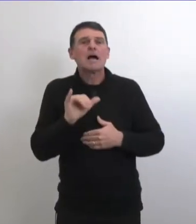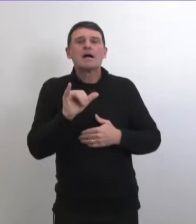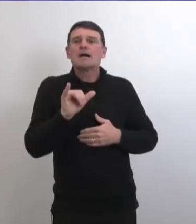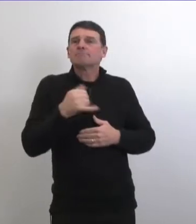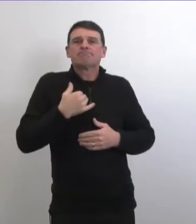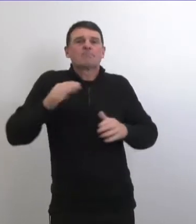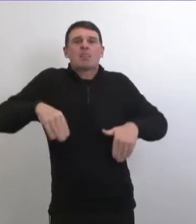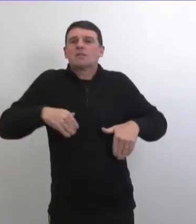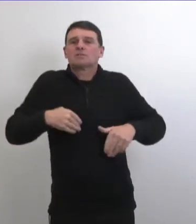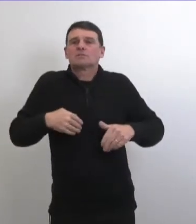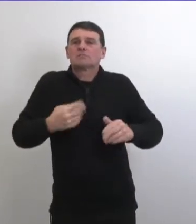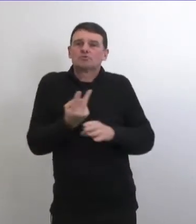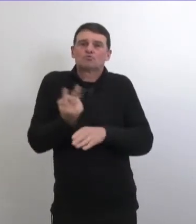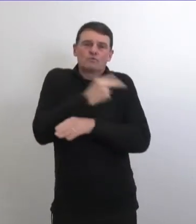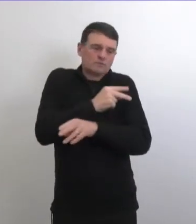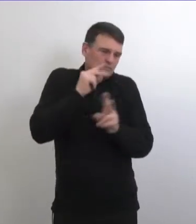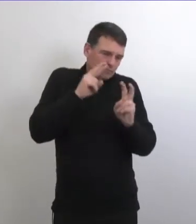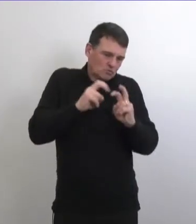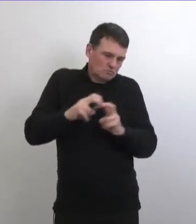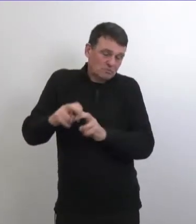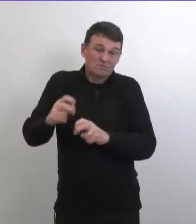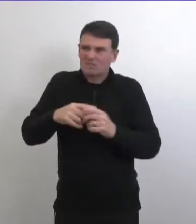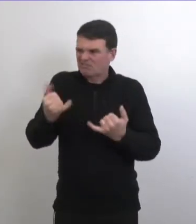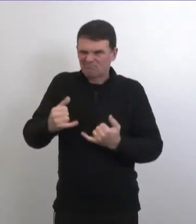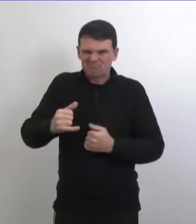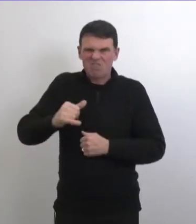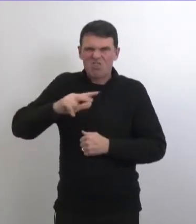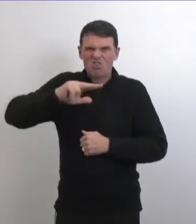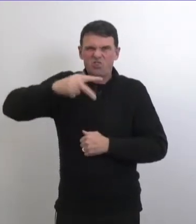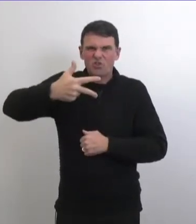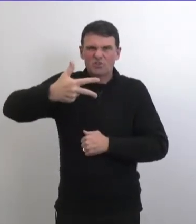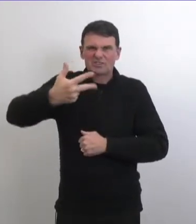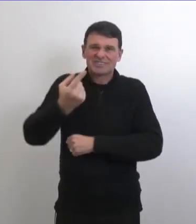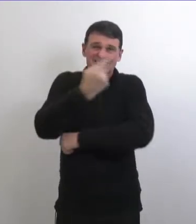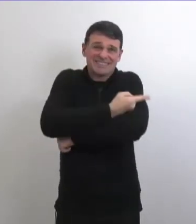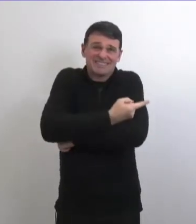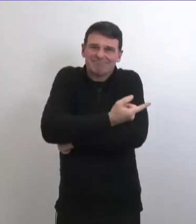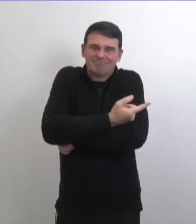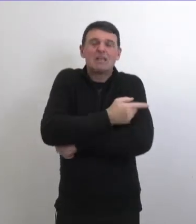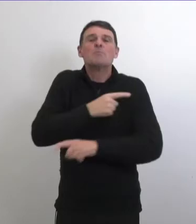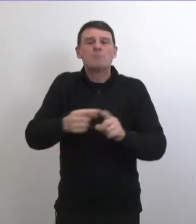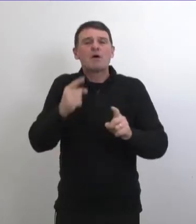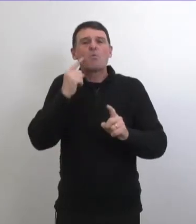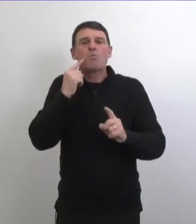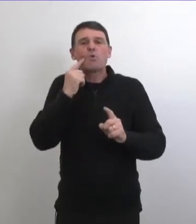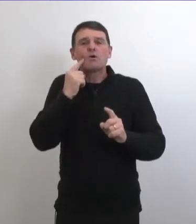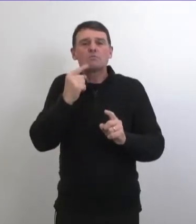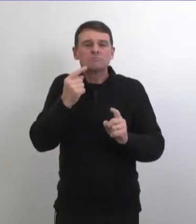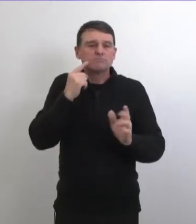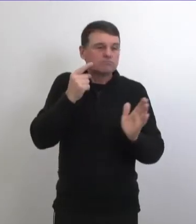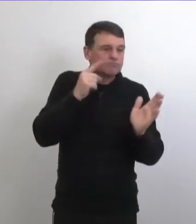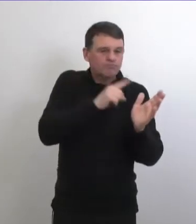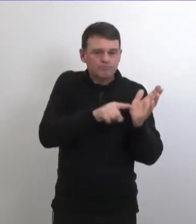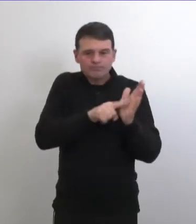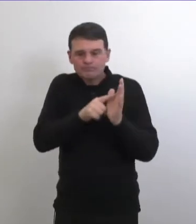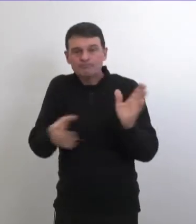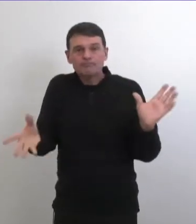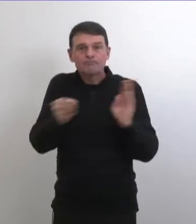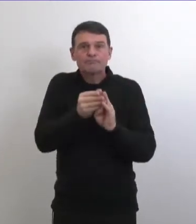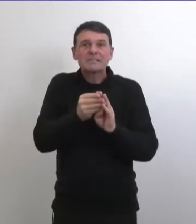pour le moment nous n'avons pas réexaminer le processus est encore en cours nous allons